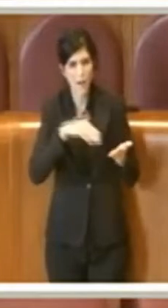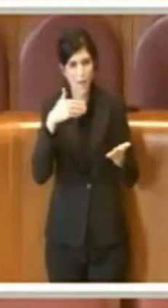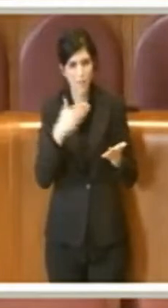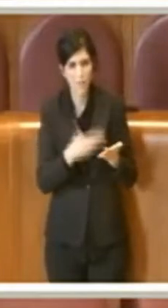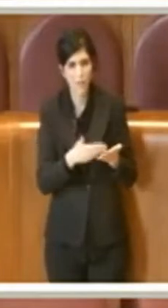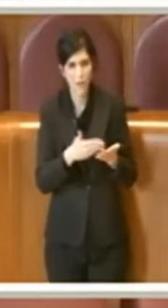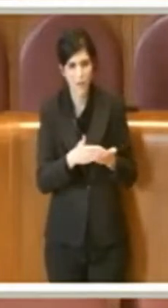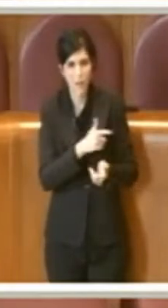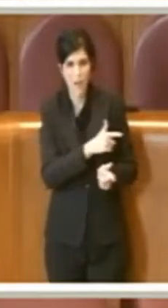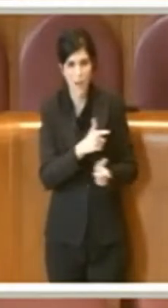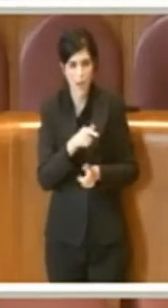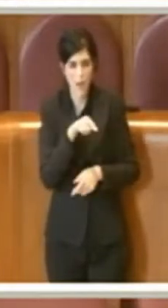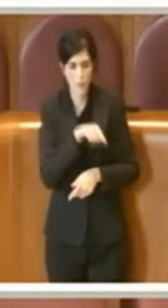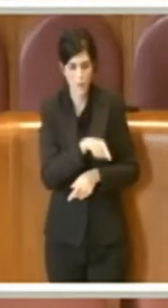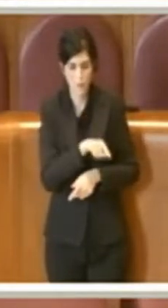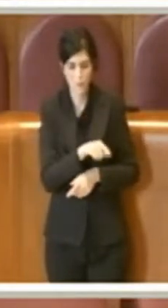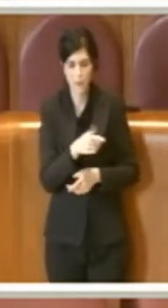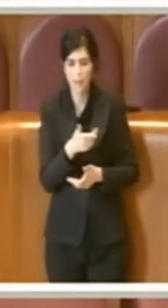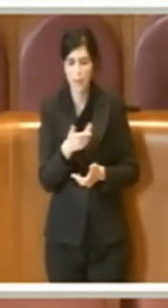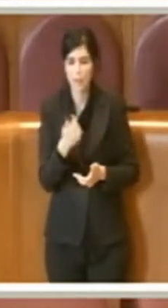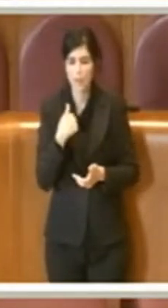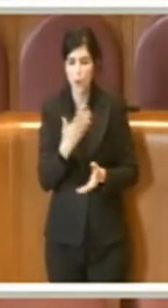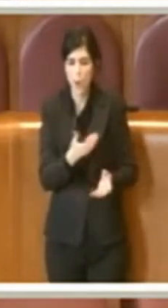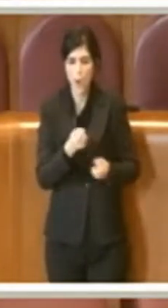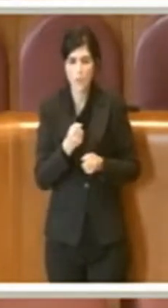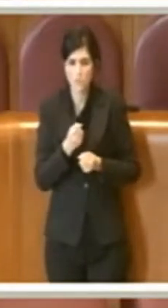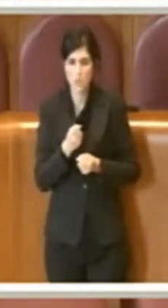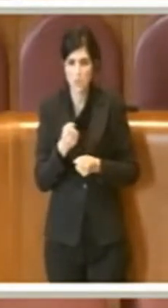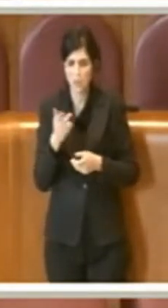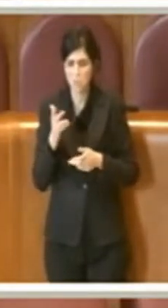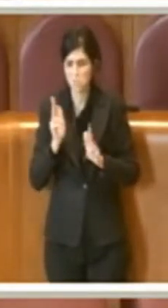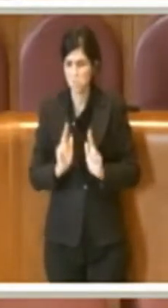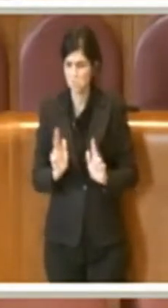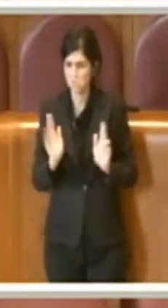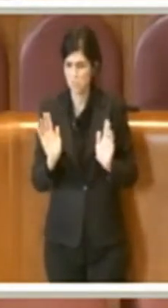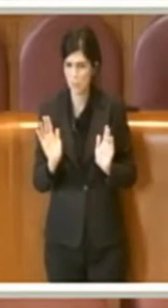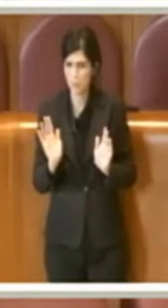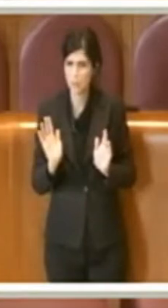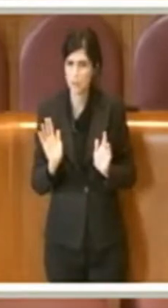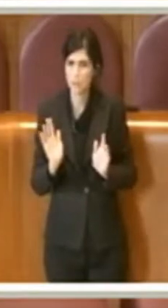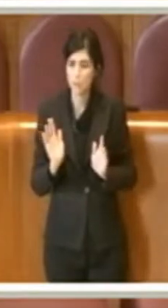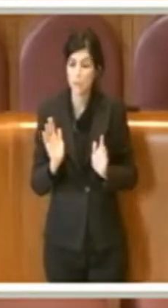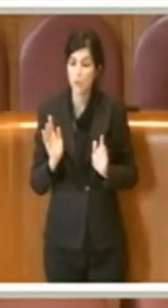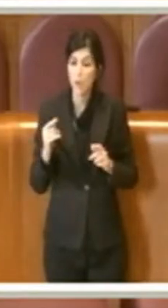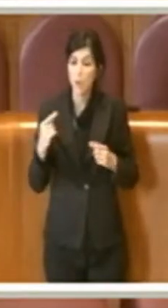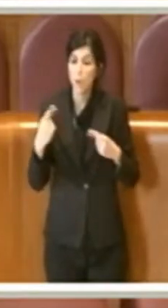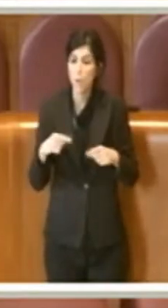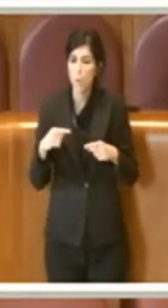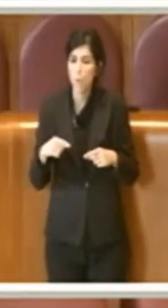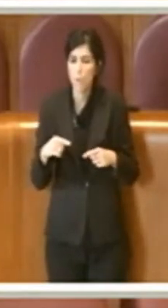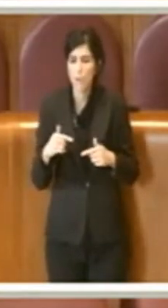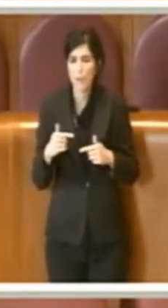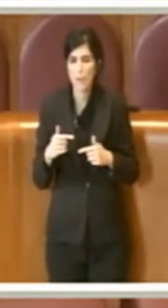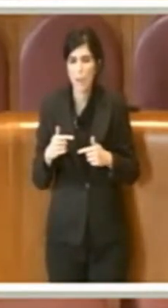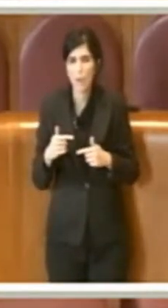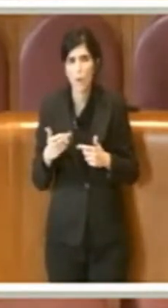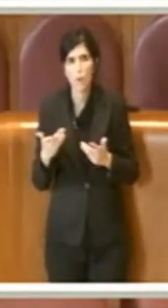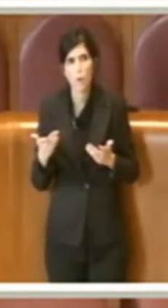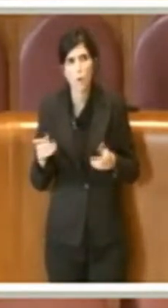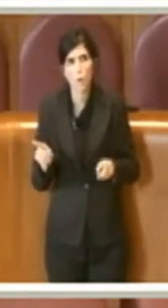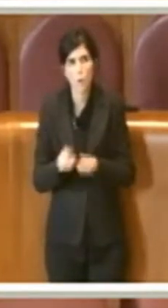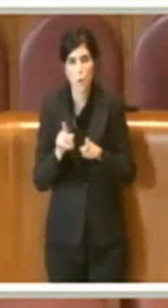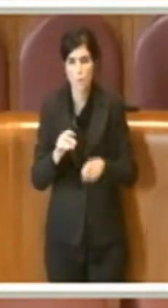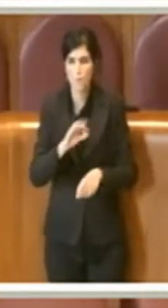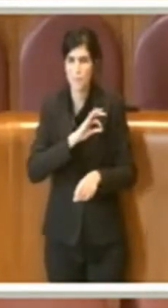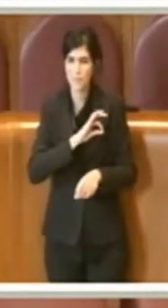io avrei accettato molto volentieri. Ma qui si esalta una figura come simbolo di